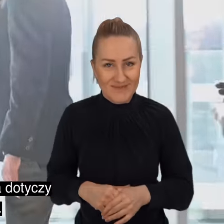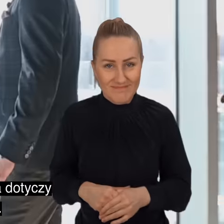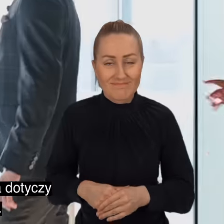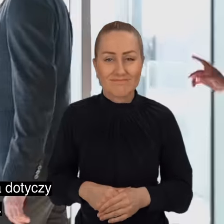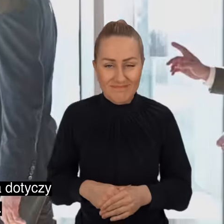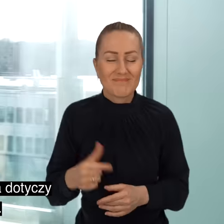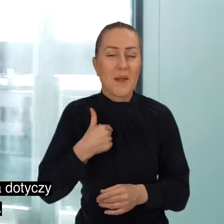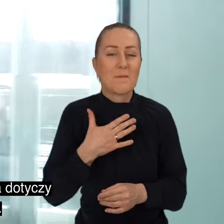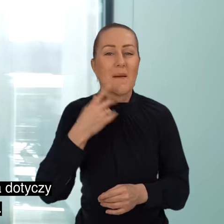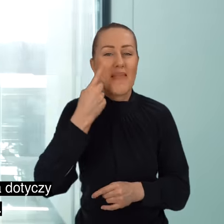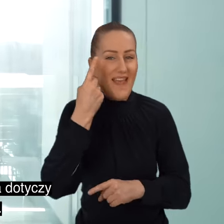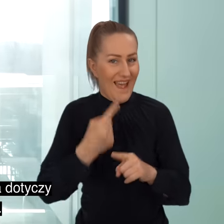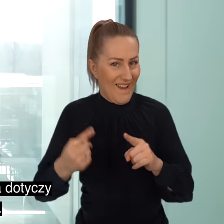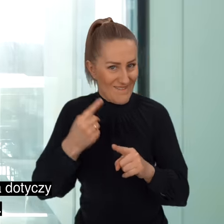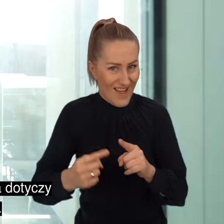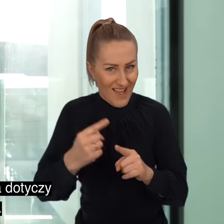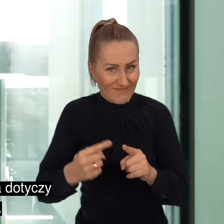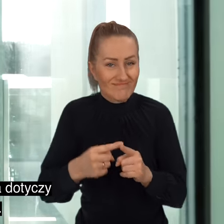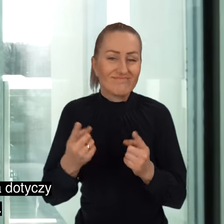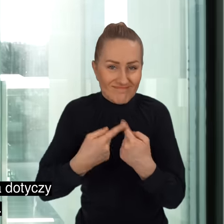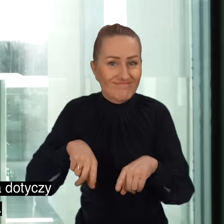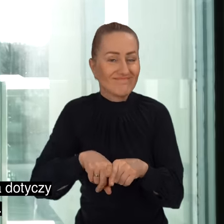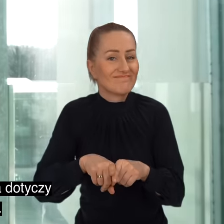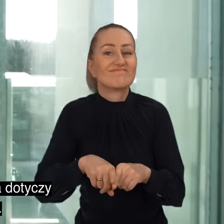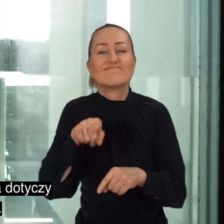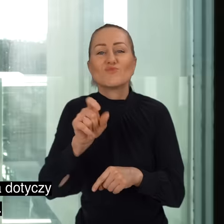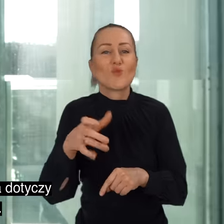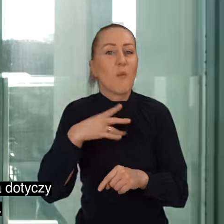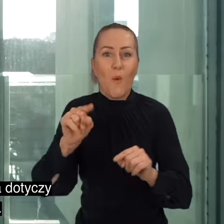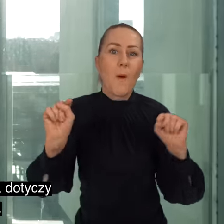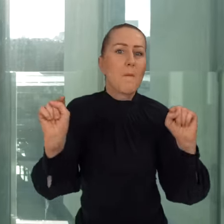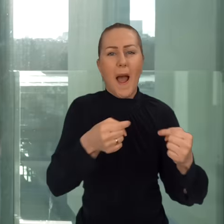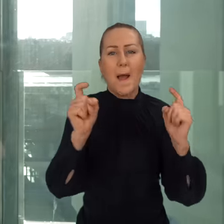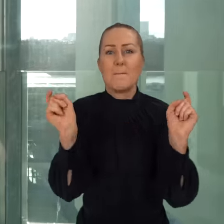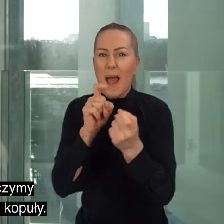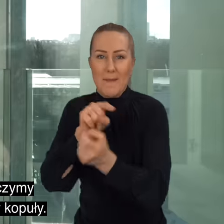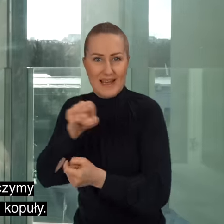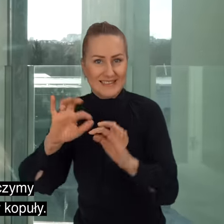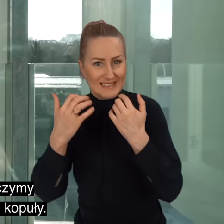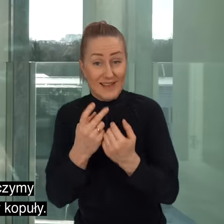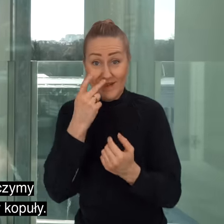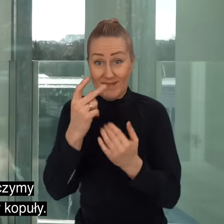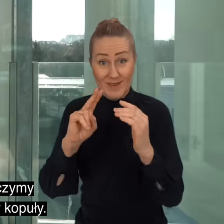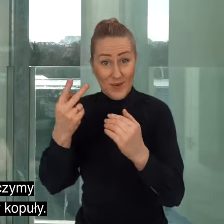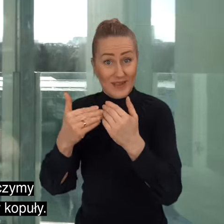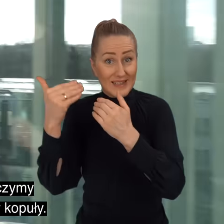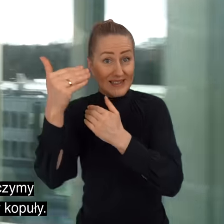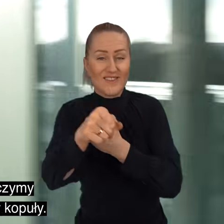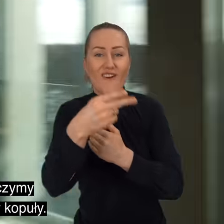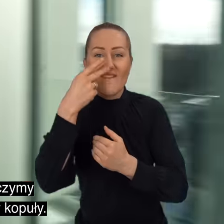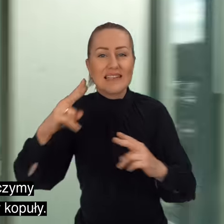Mam też drobną anegdotę, która dotyczy kontrowersji sejmowych. Aha. Bo jeśli spojrzymy tam,